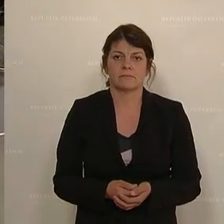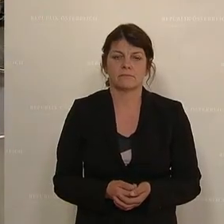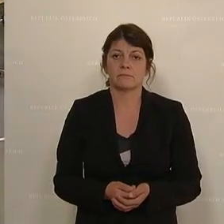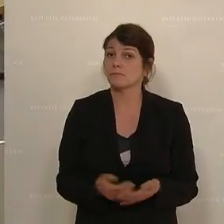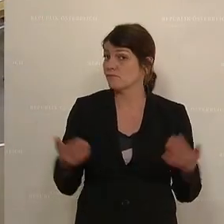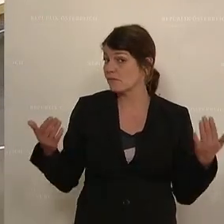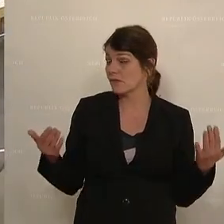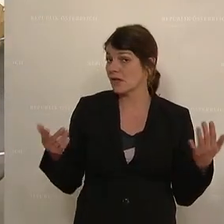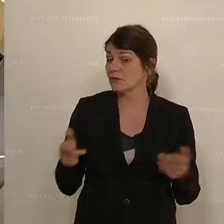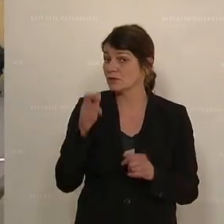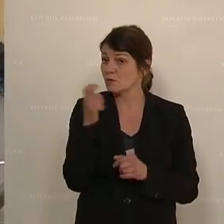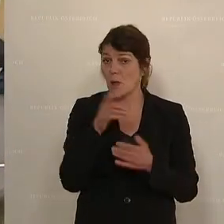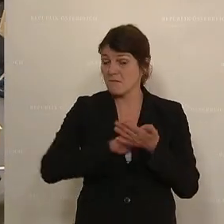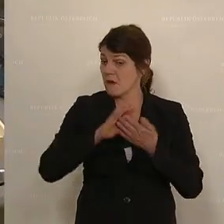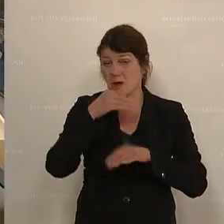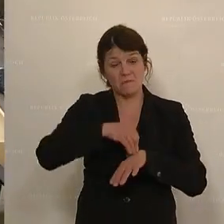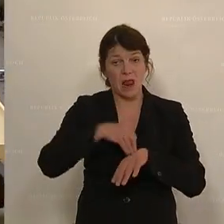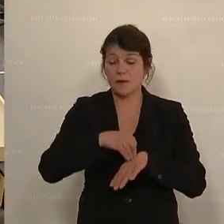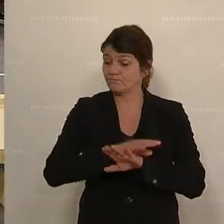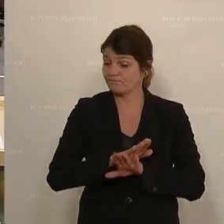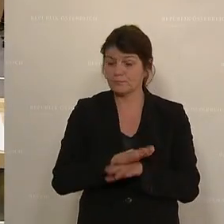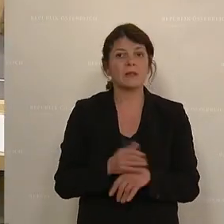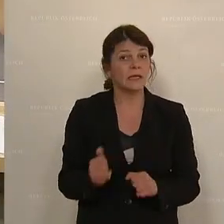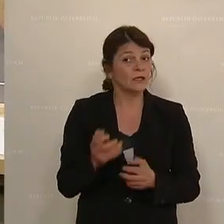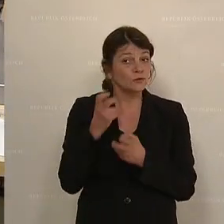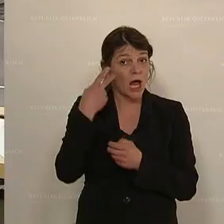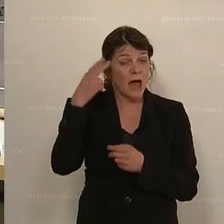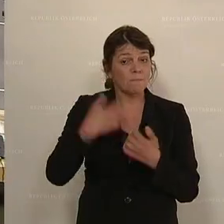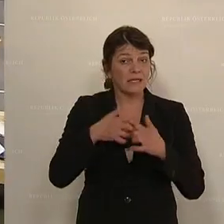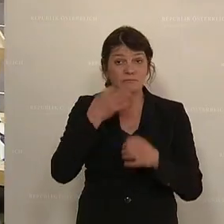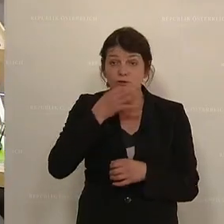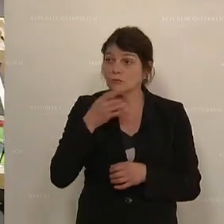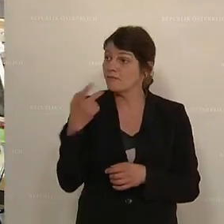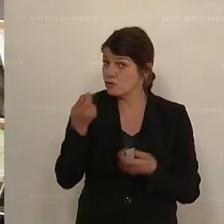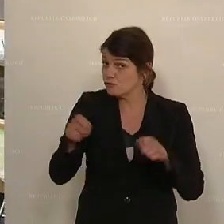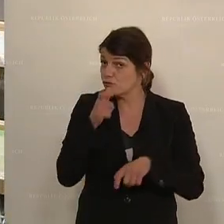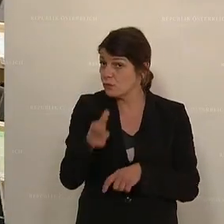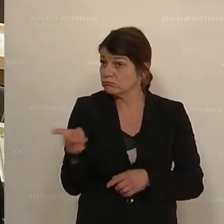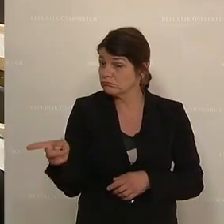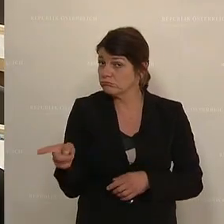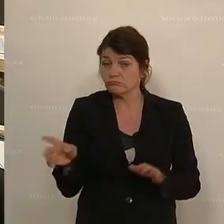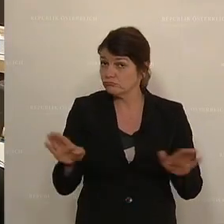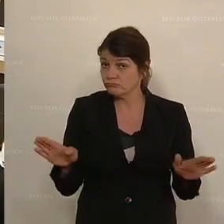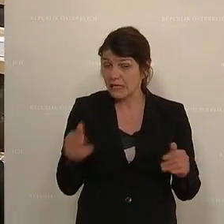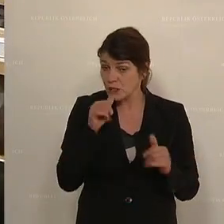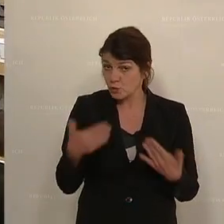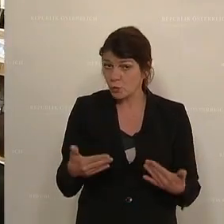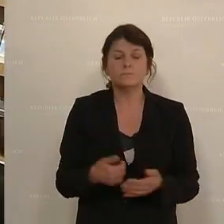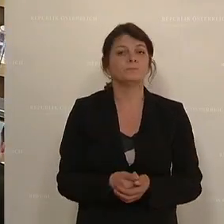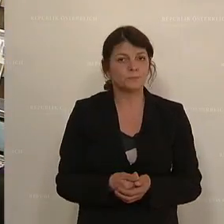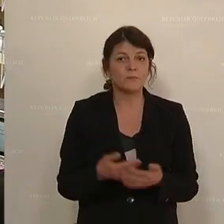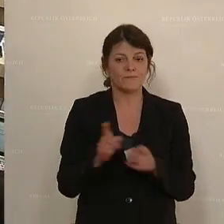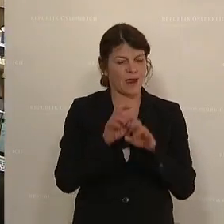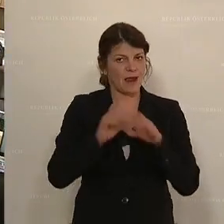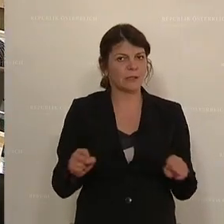Zu Wort ist nun niemand mehr gemeldet, wünscht der Herr Berichterstatter das Schlusswort. Das ist nicht der Fall. Wie